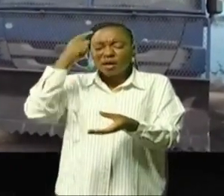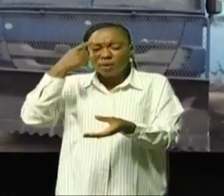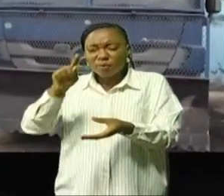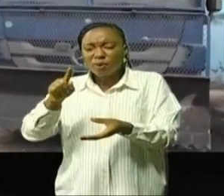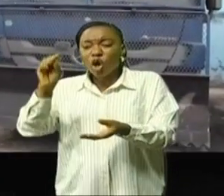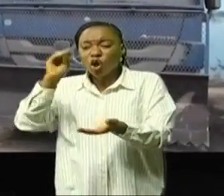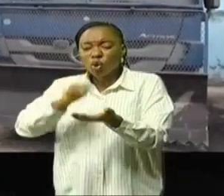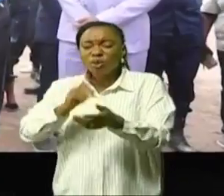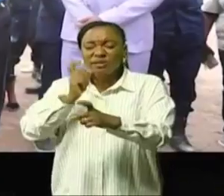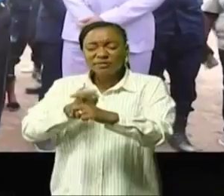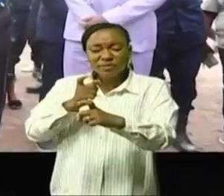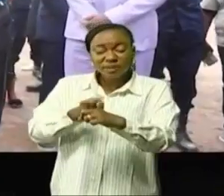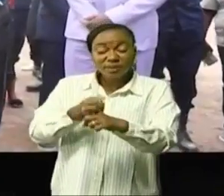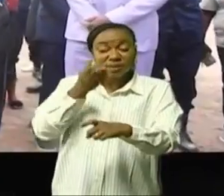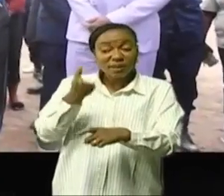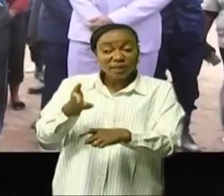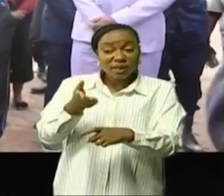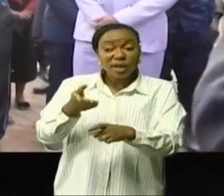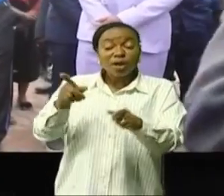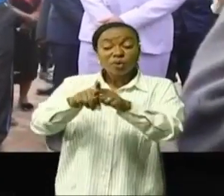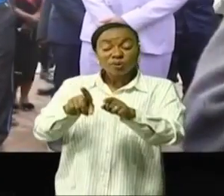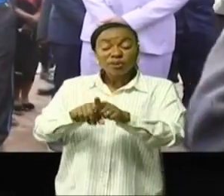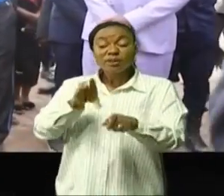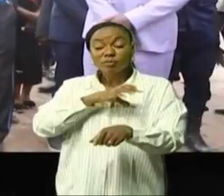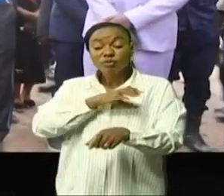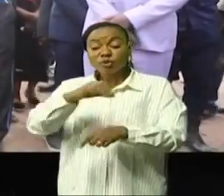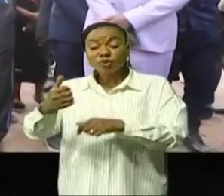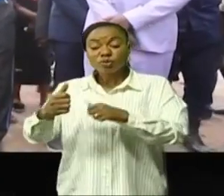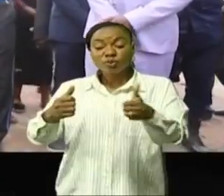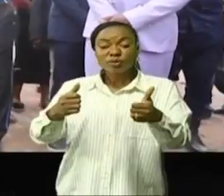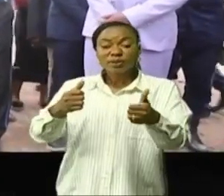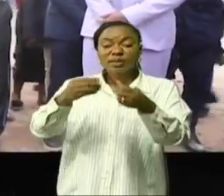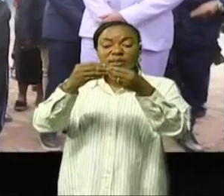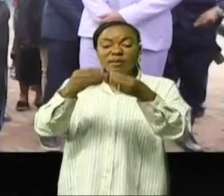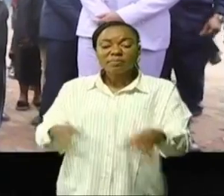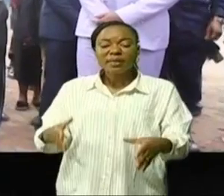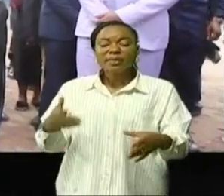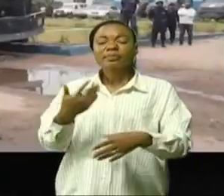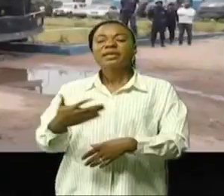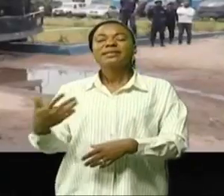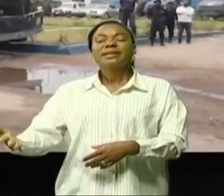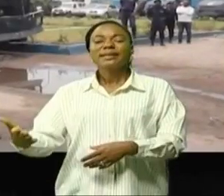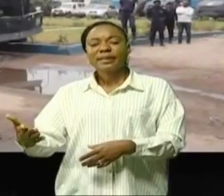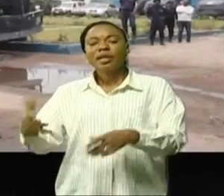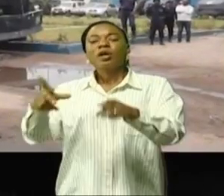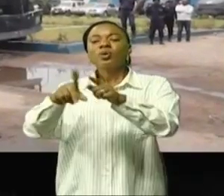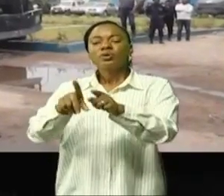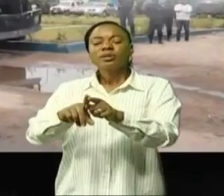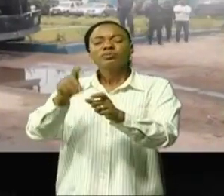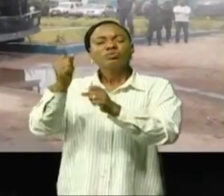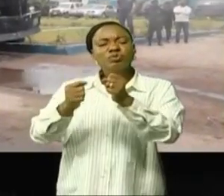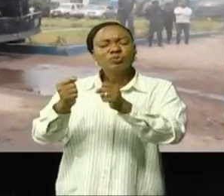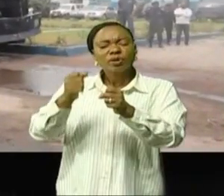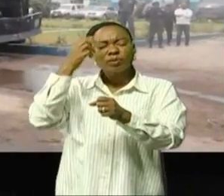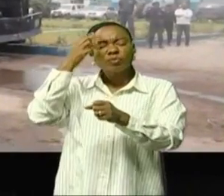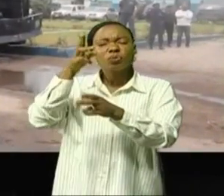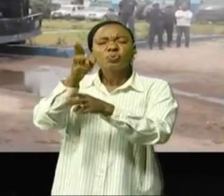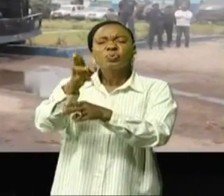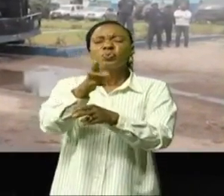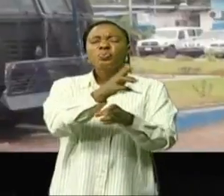aussi de difficulté qu'elle éprouve entre autres les morts des engins spéciaux des véhicules arroseurs